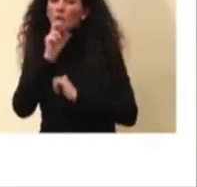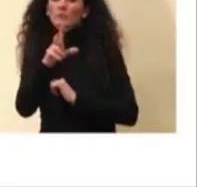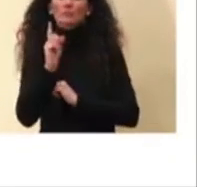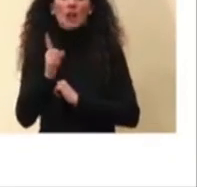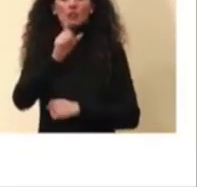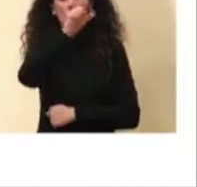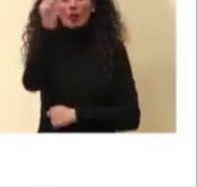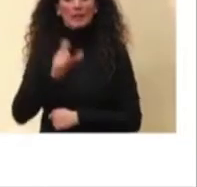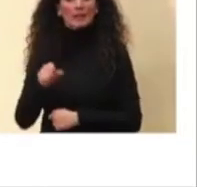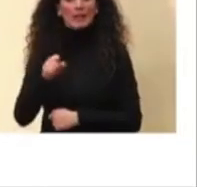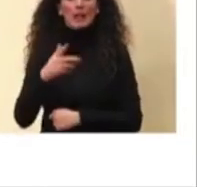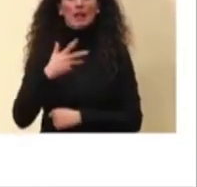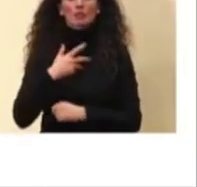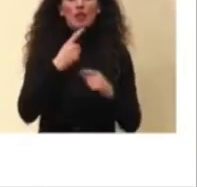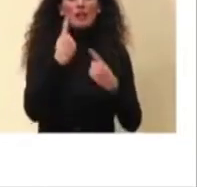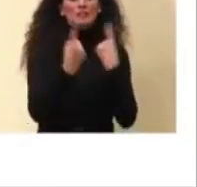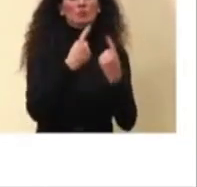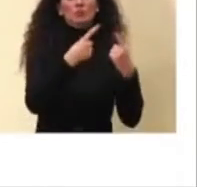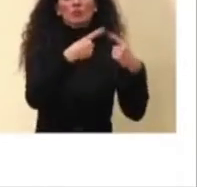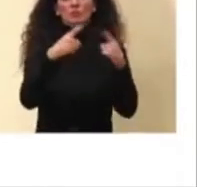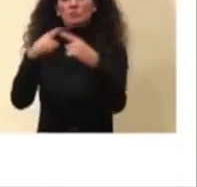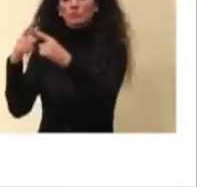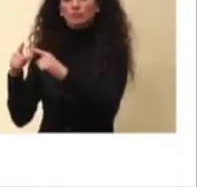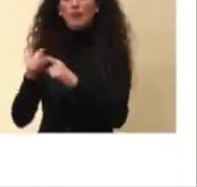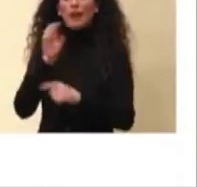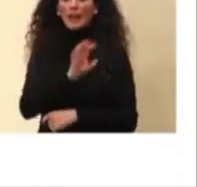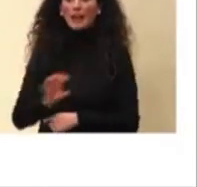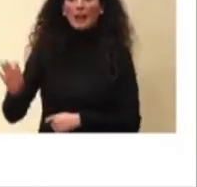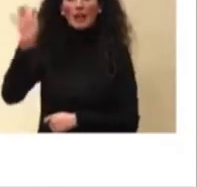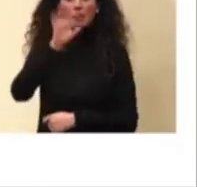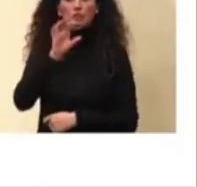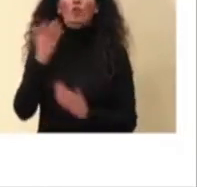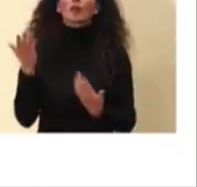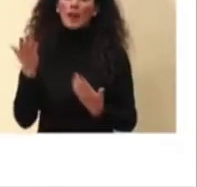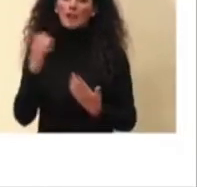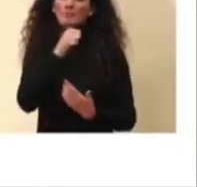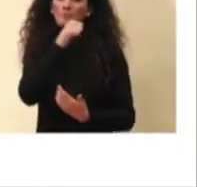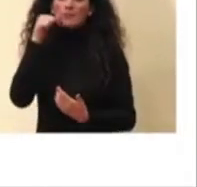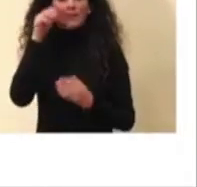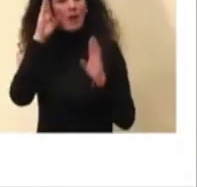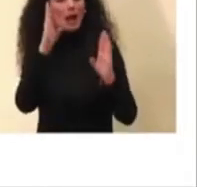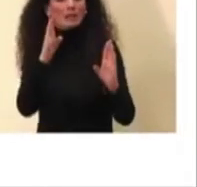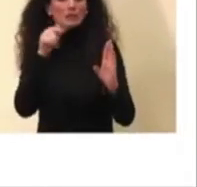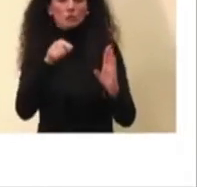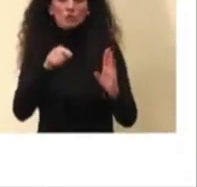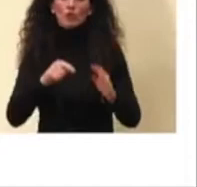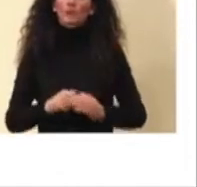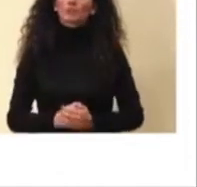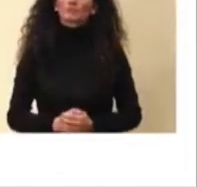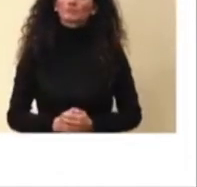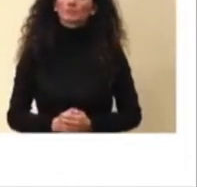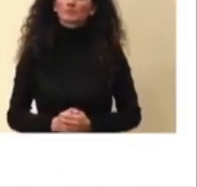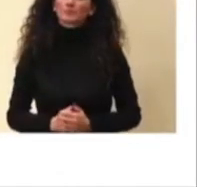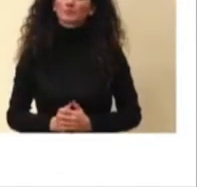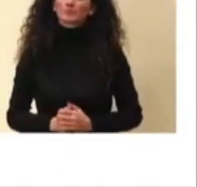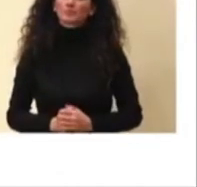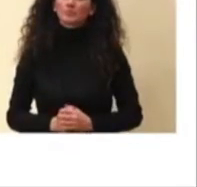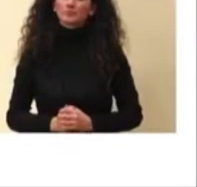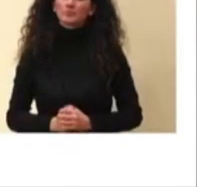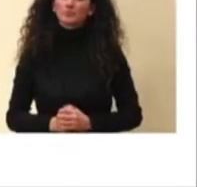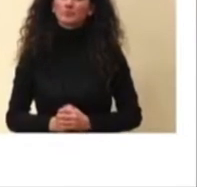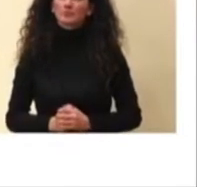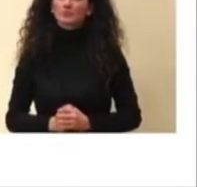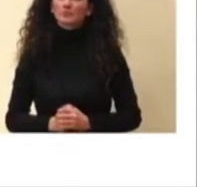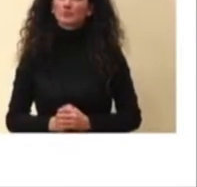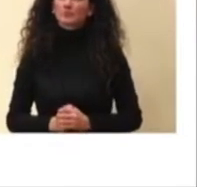articolata nelle diverse regioni e che quindi bisogna porre veramente molta attenzione. Questa volta per non tediarvi